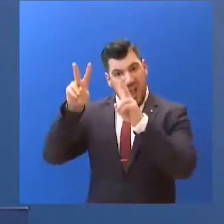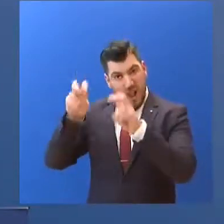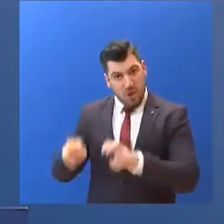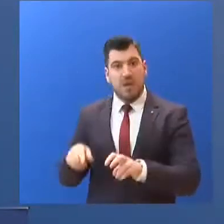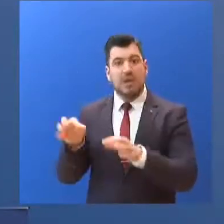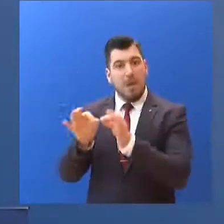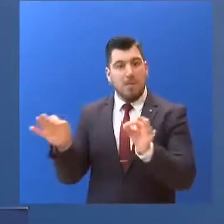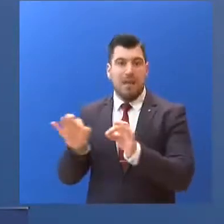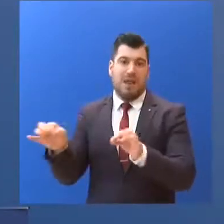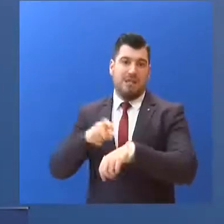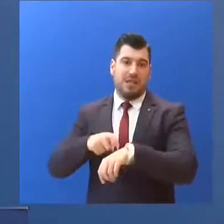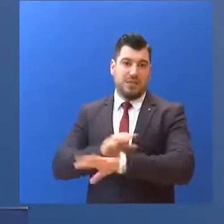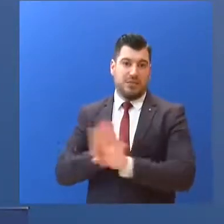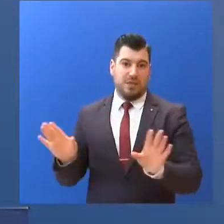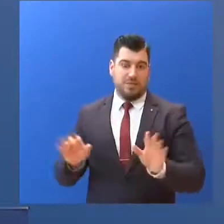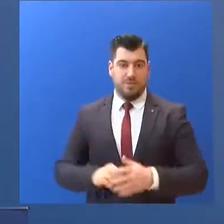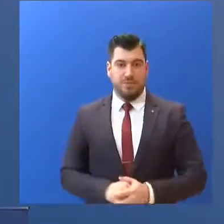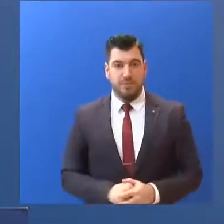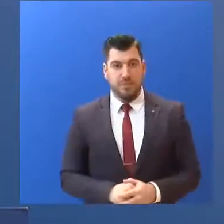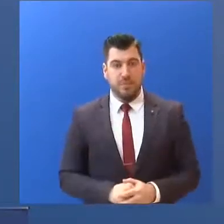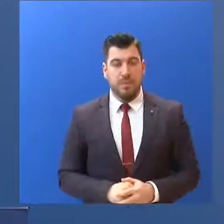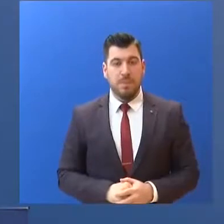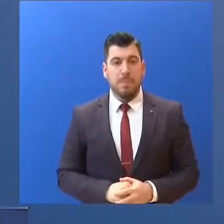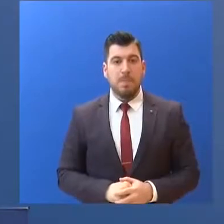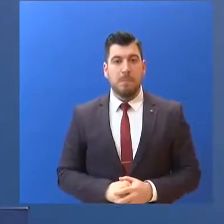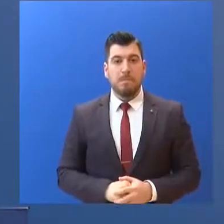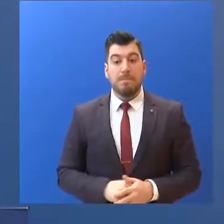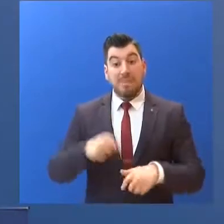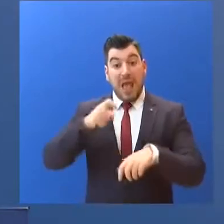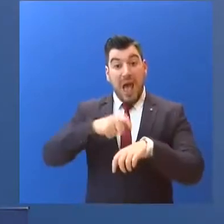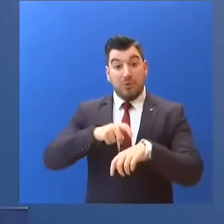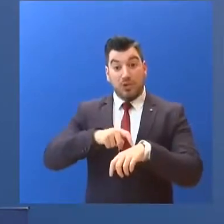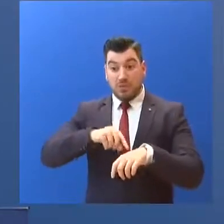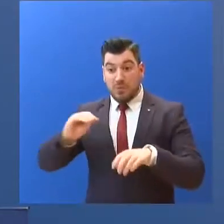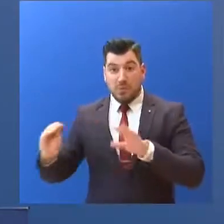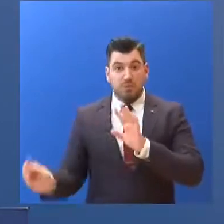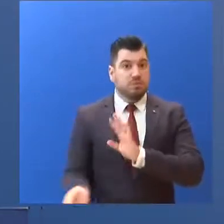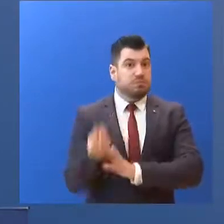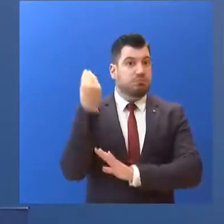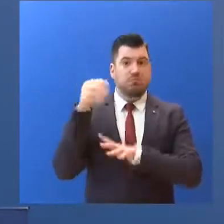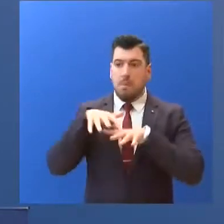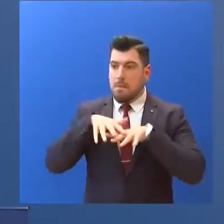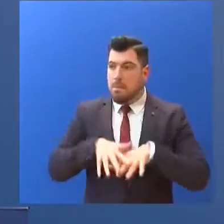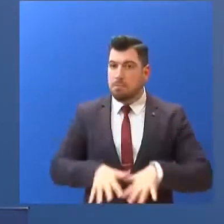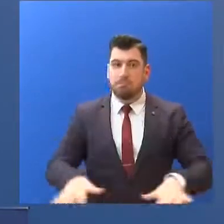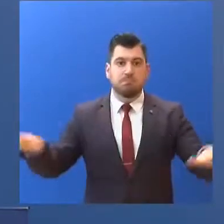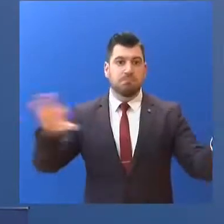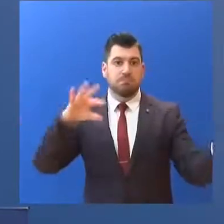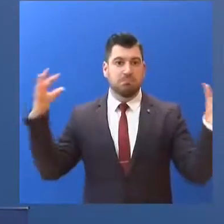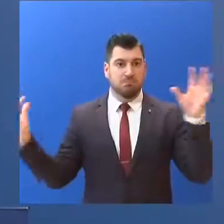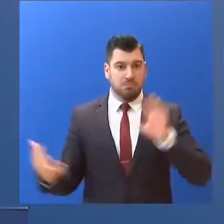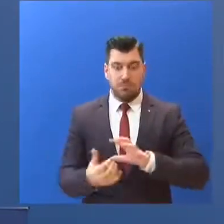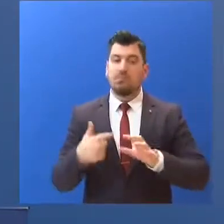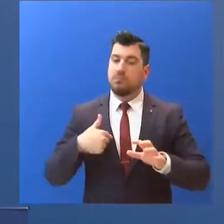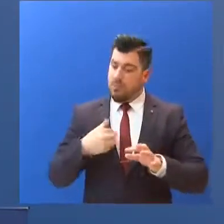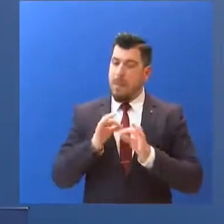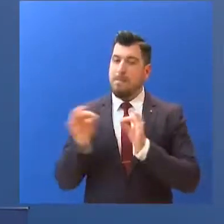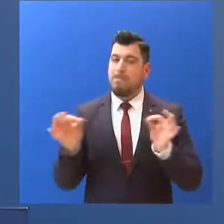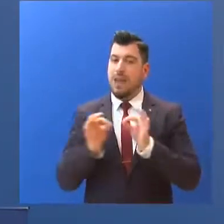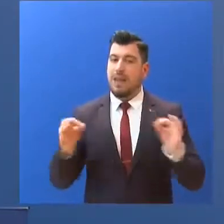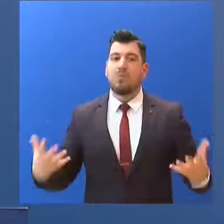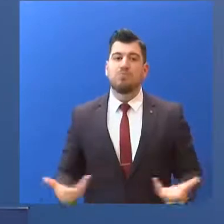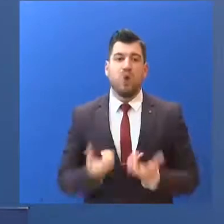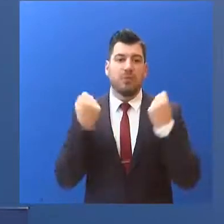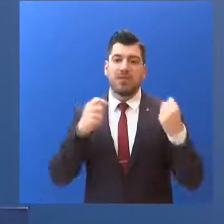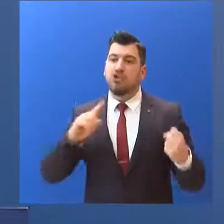μέτρα. Υπενθυμίζεται ότι από την ημέρα που ξέσπασε η πανδημία... λαμβάνονται ειδικά προληπτικά μέτρα σε